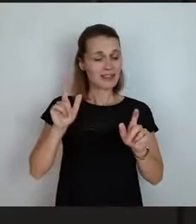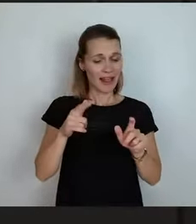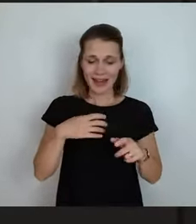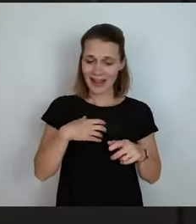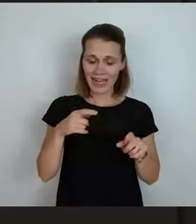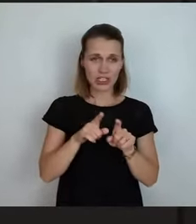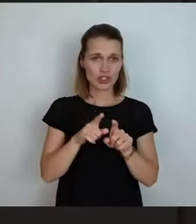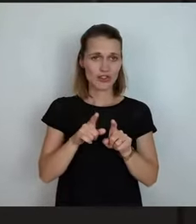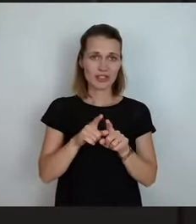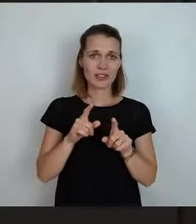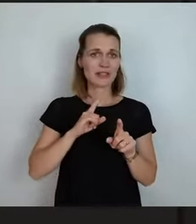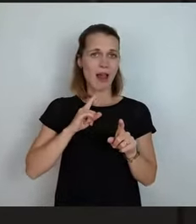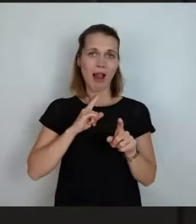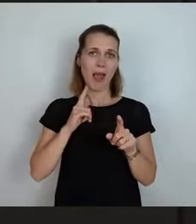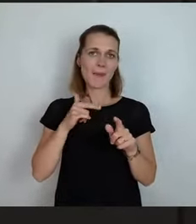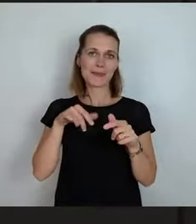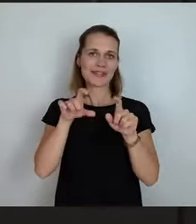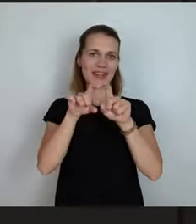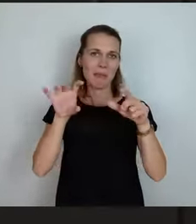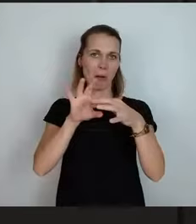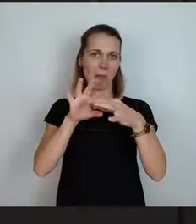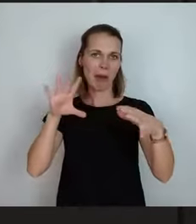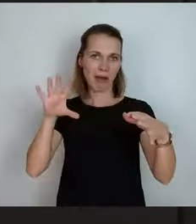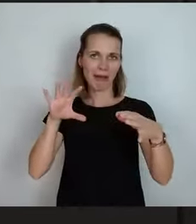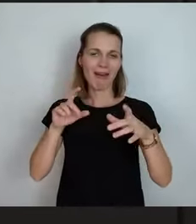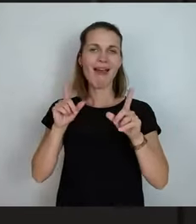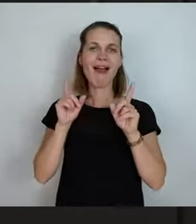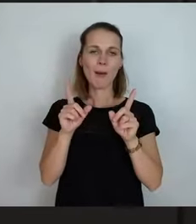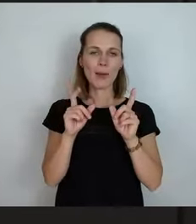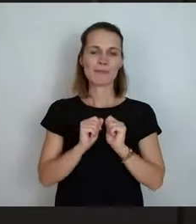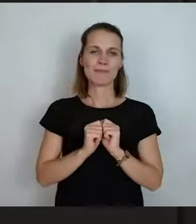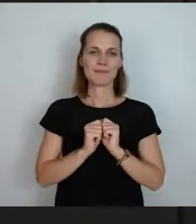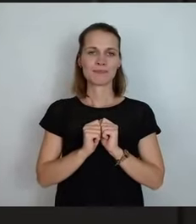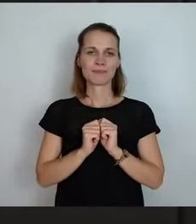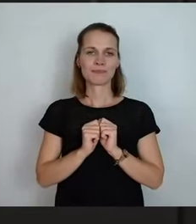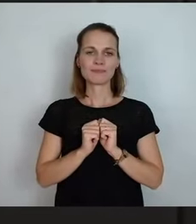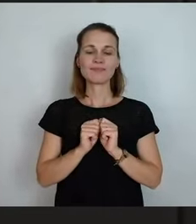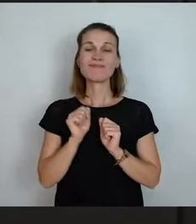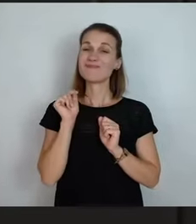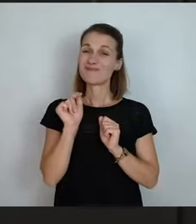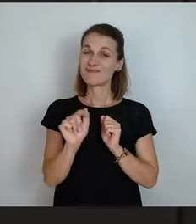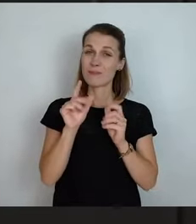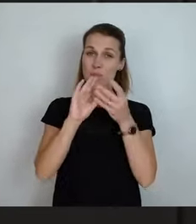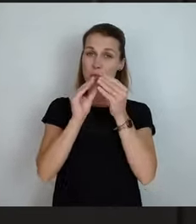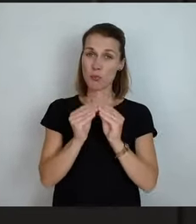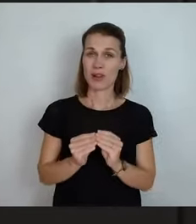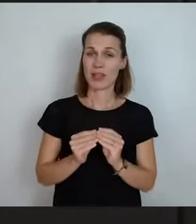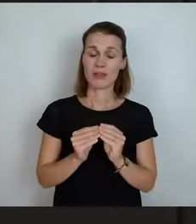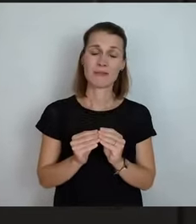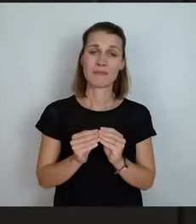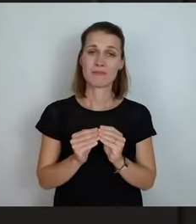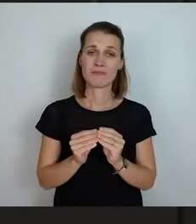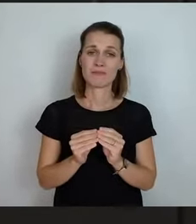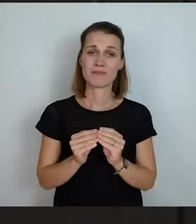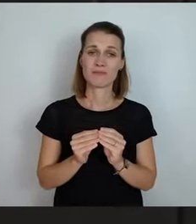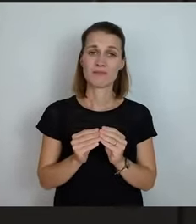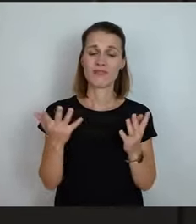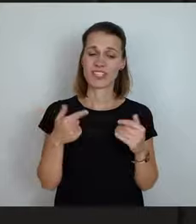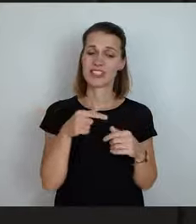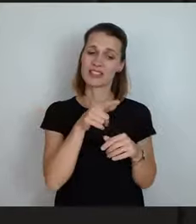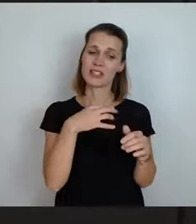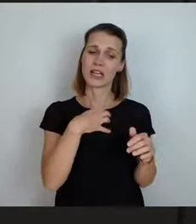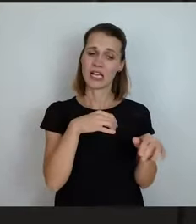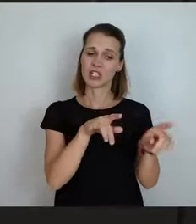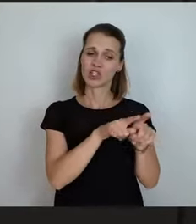Ich habe damit nichts zu tun. Aber das Problem, was die Schwestern und